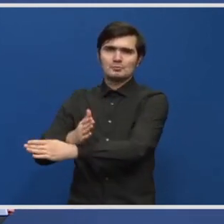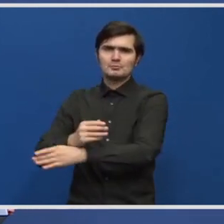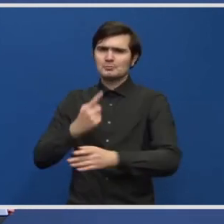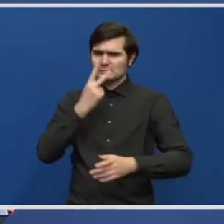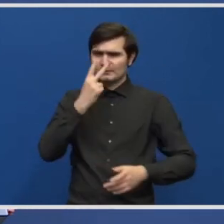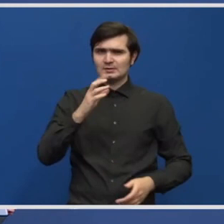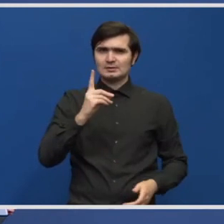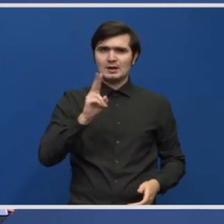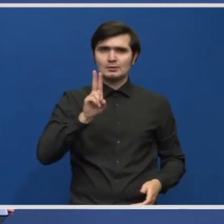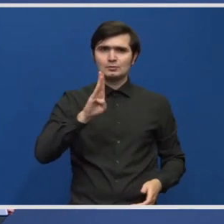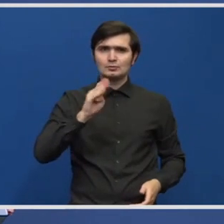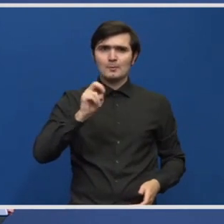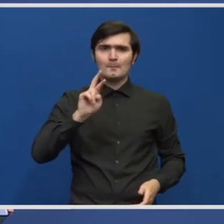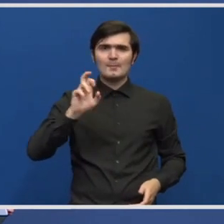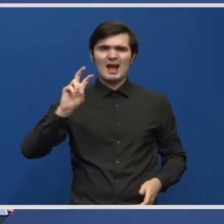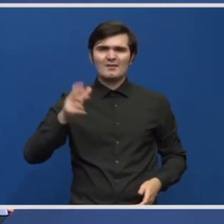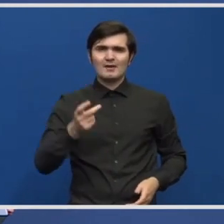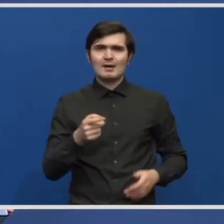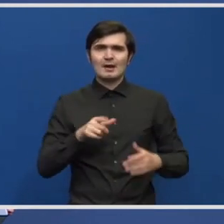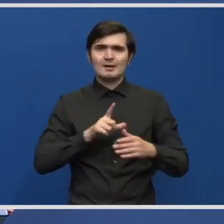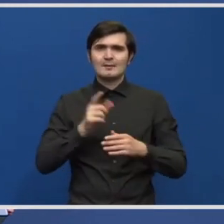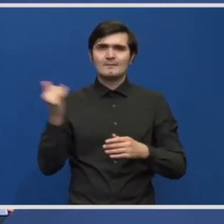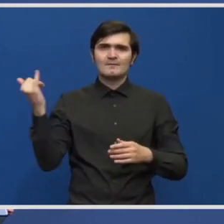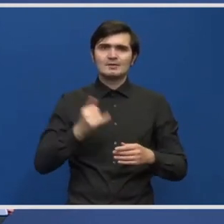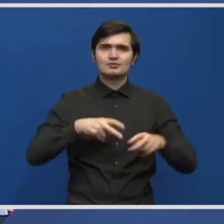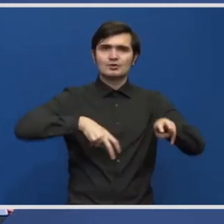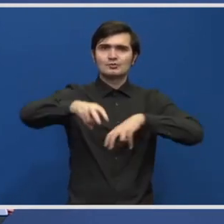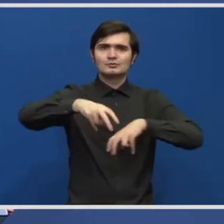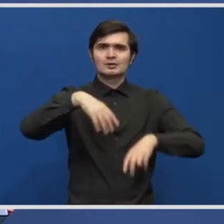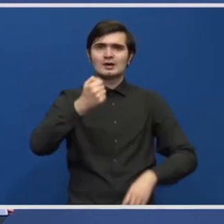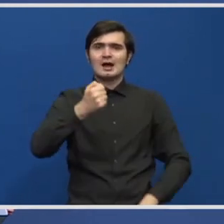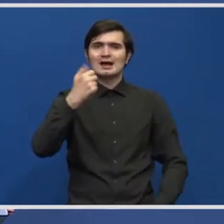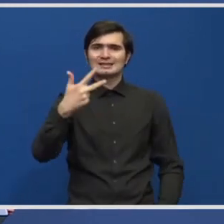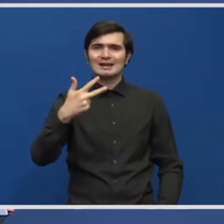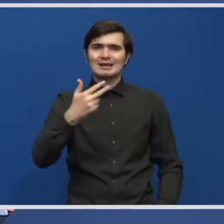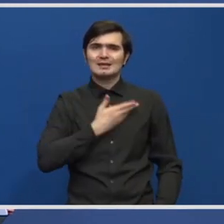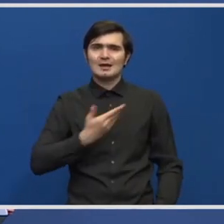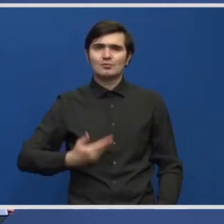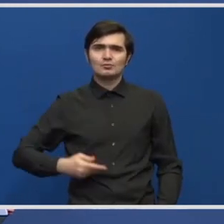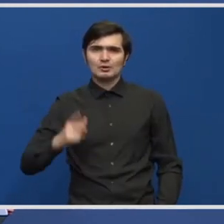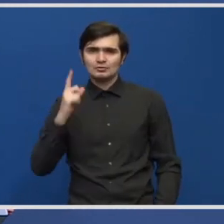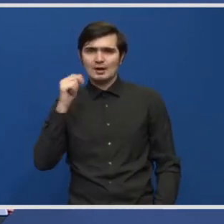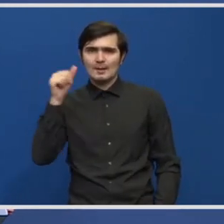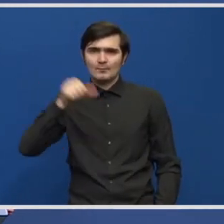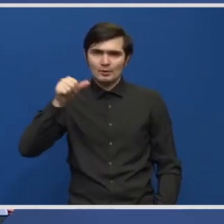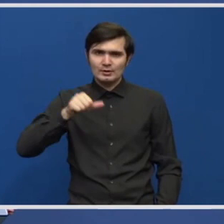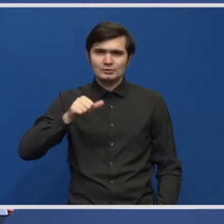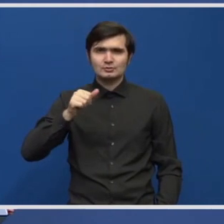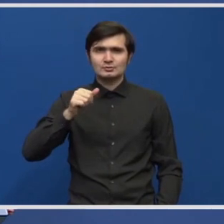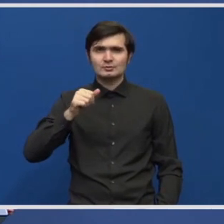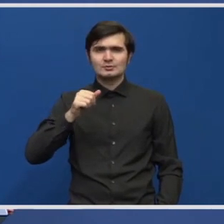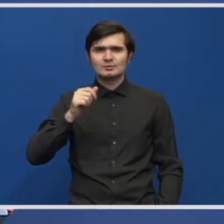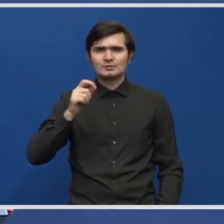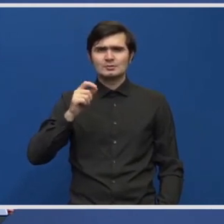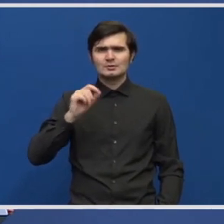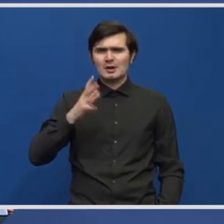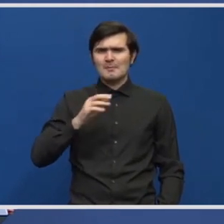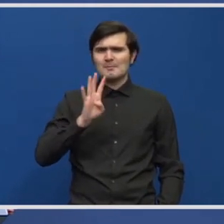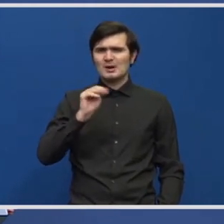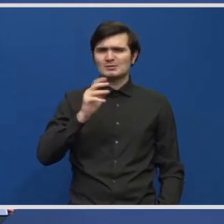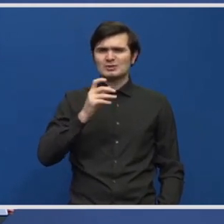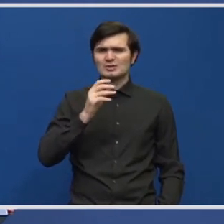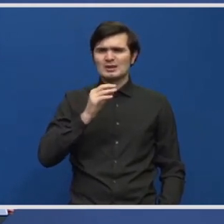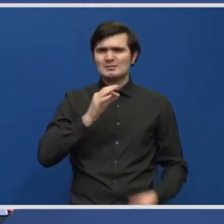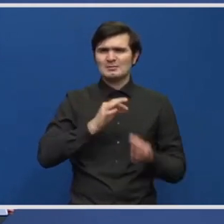Dumbrava, unde se ramifică din autostrada A3, autostrada A3 București-Ploiești, undeva din memorie citesc, la aproximativ 40 de